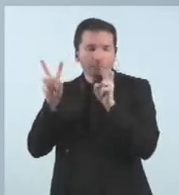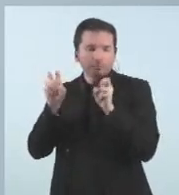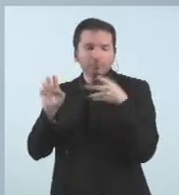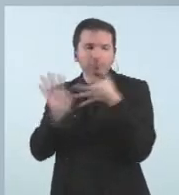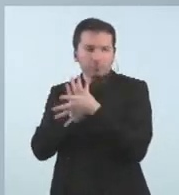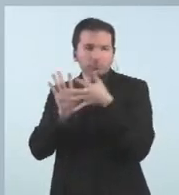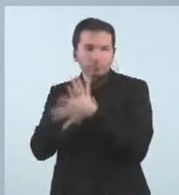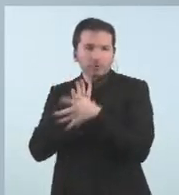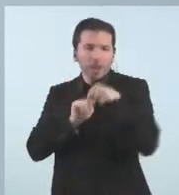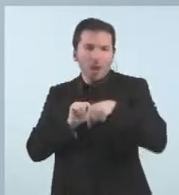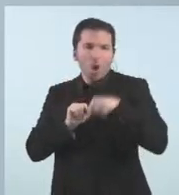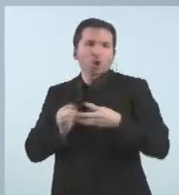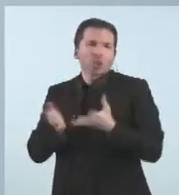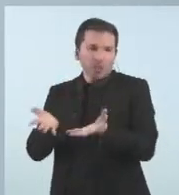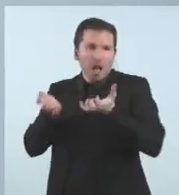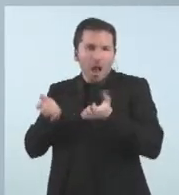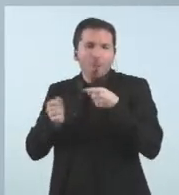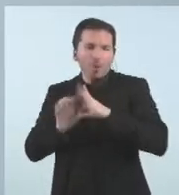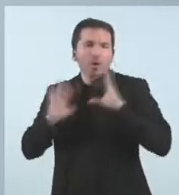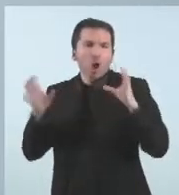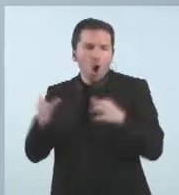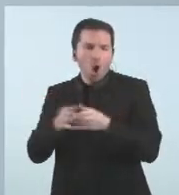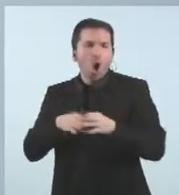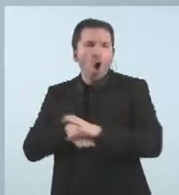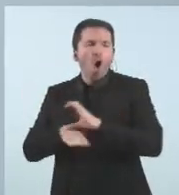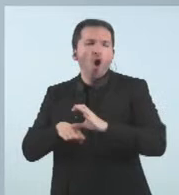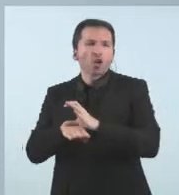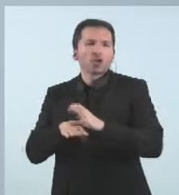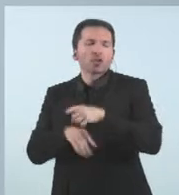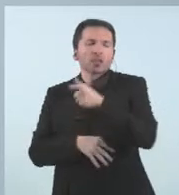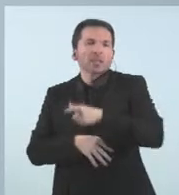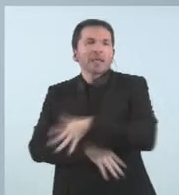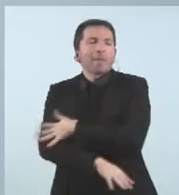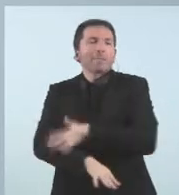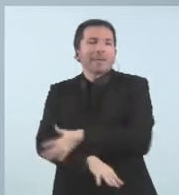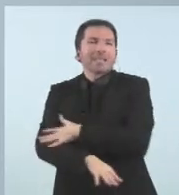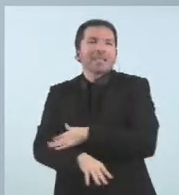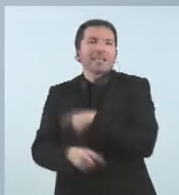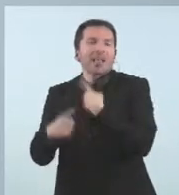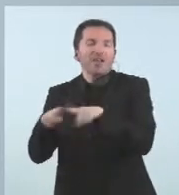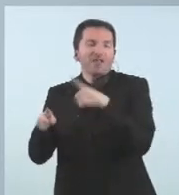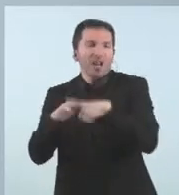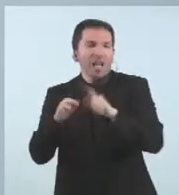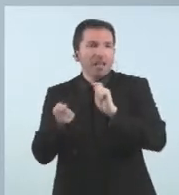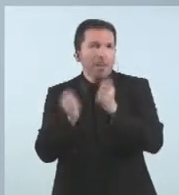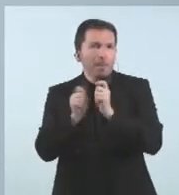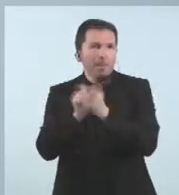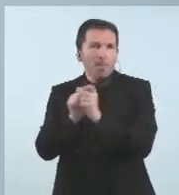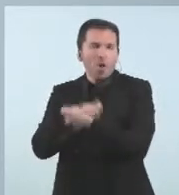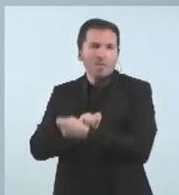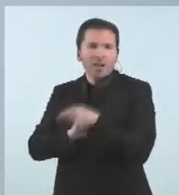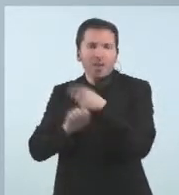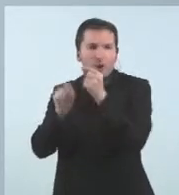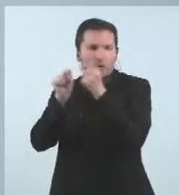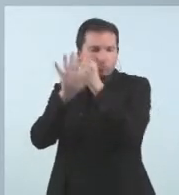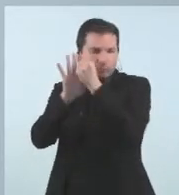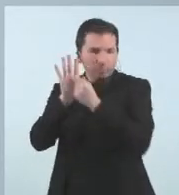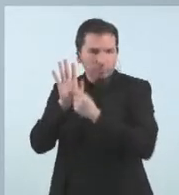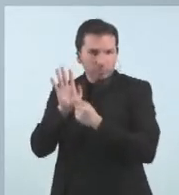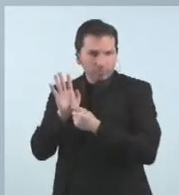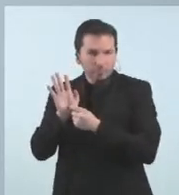que s'han aprovat avui, avui durant el Consell de Ministre, doncs s'han aprovat una sèrie de modificacions molt lleugeres de les mesures que tenim.